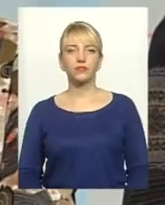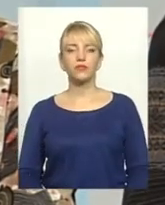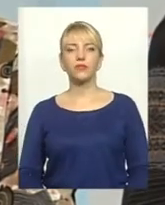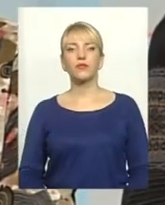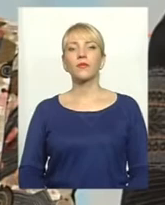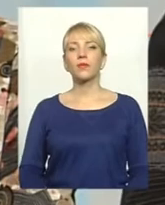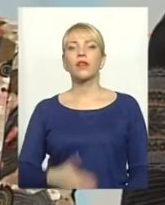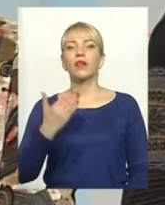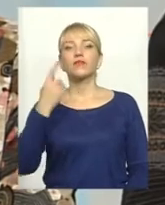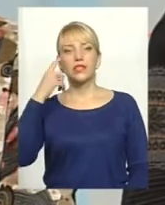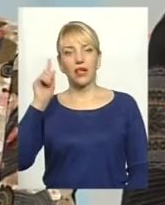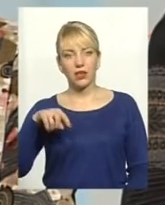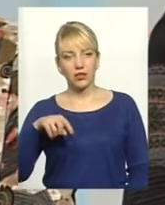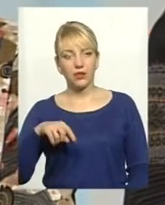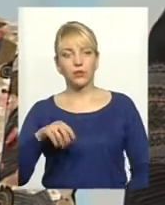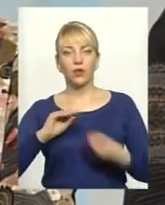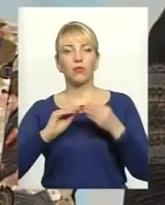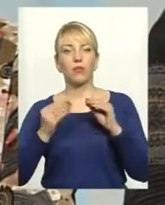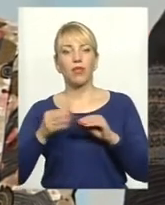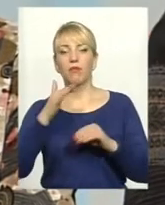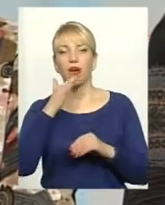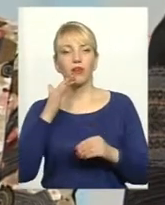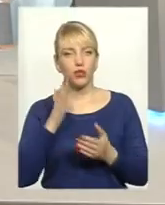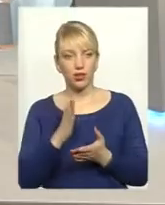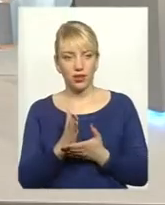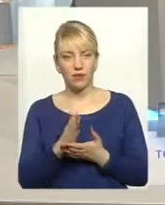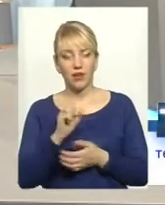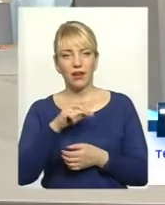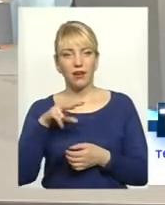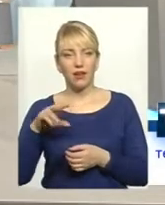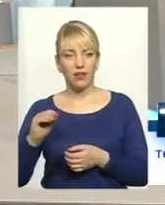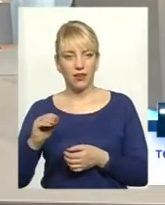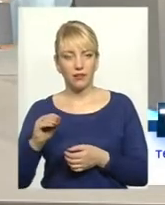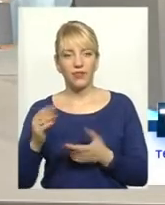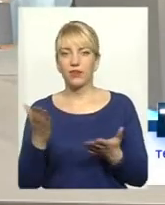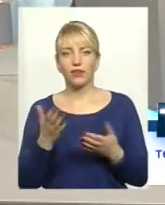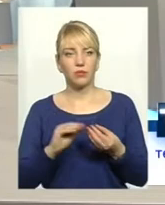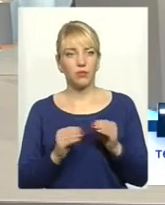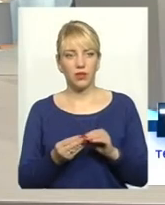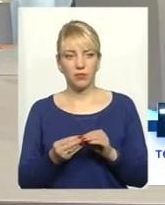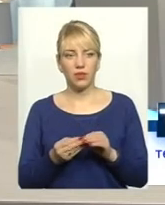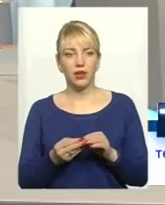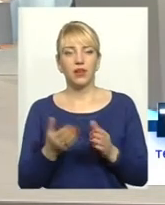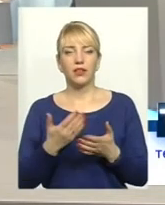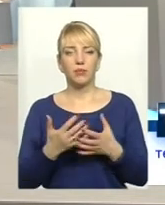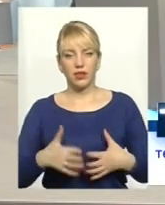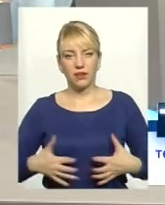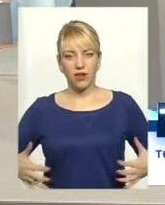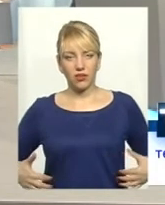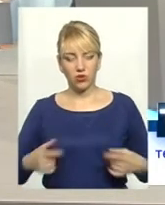Ви знаєте, проблем багато є, але от які проблеми? Візьмемо Тваринську галузь.